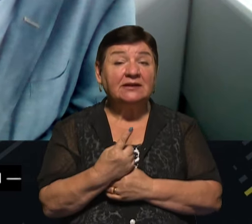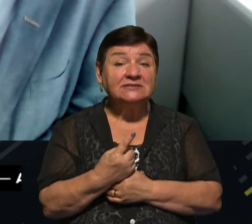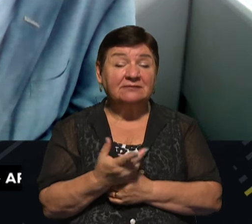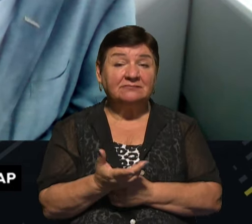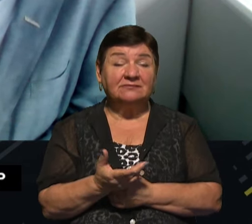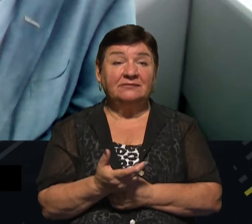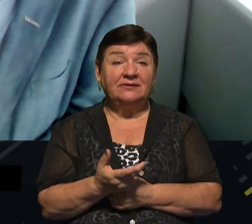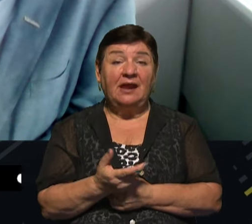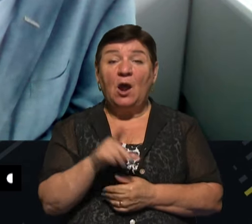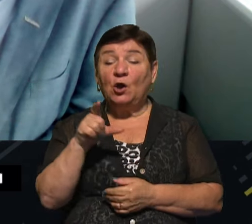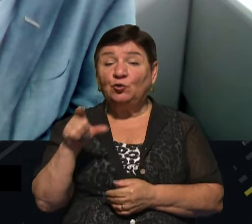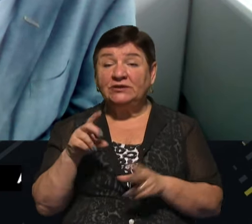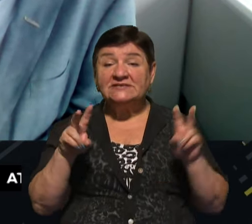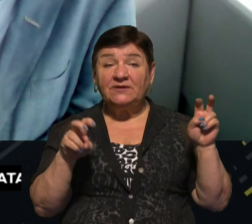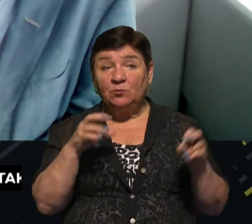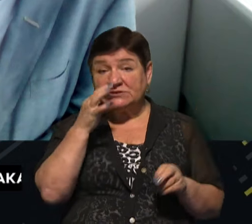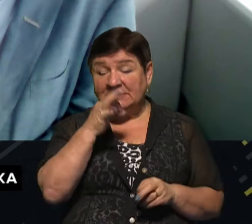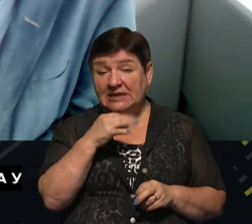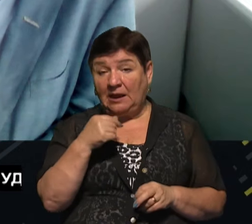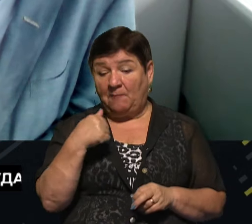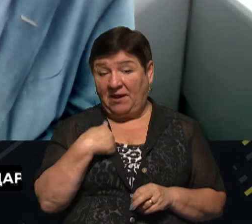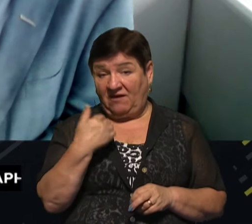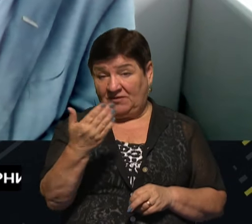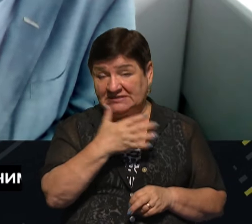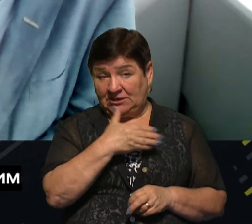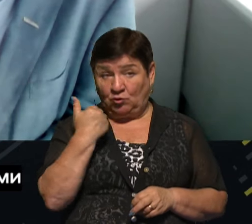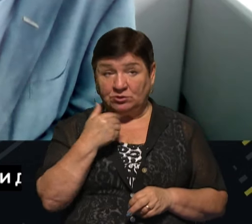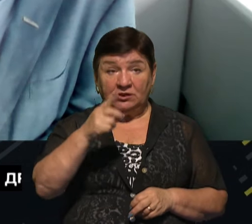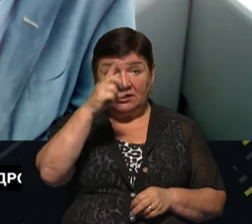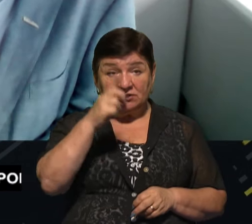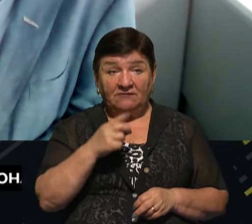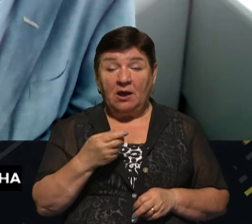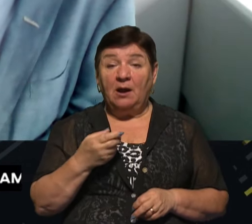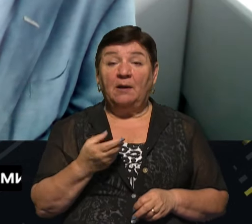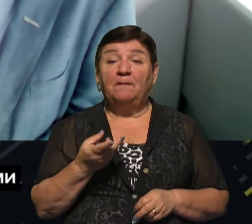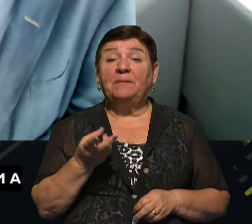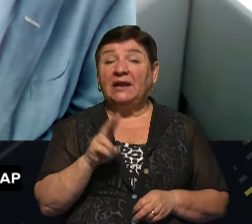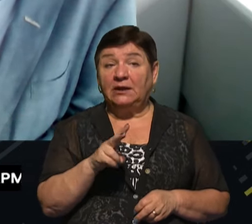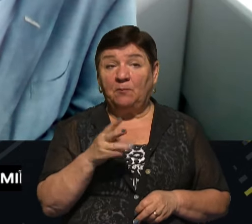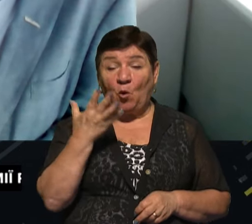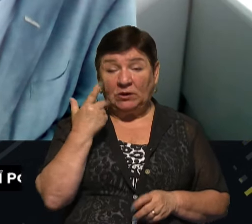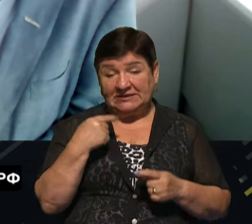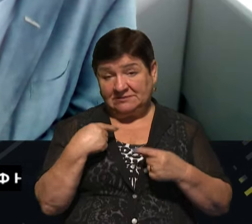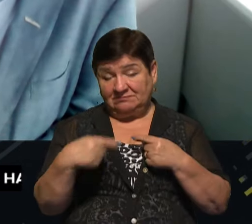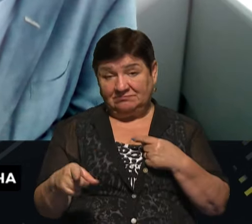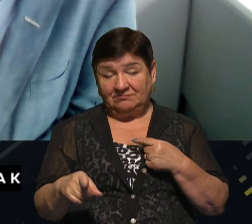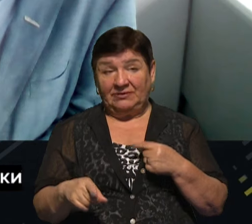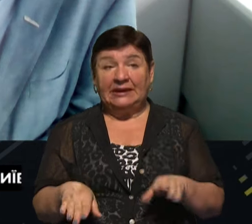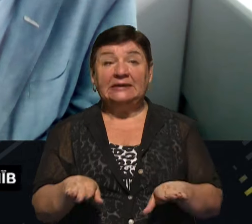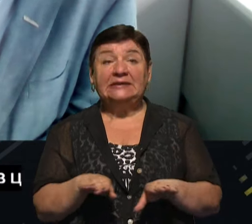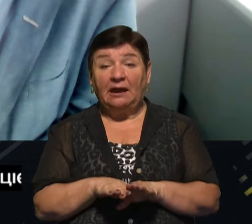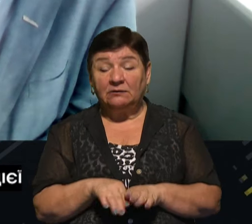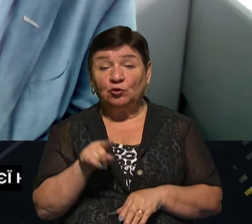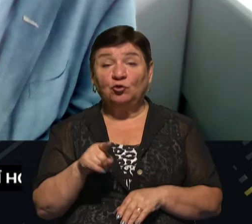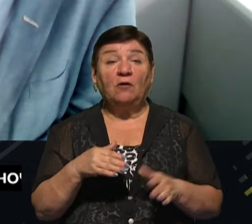люди з фірми сказали, не хочемо вас, держава сказала, ну, мабуть, тоді прийдемо колись інакше. Так, до